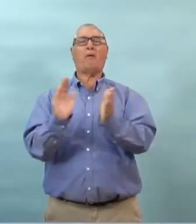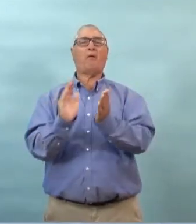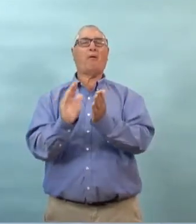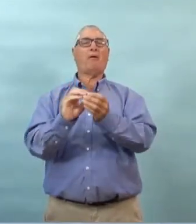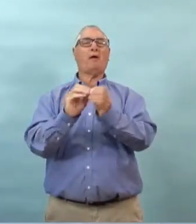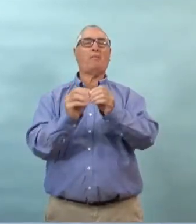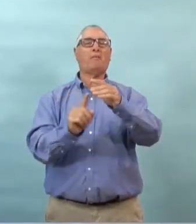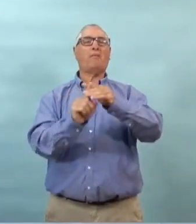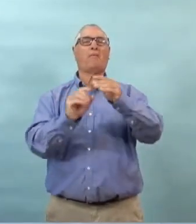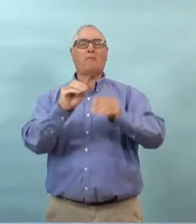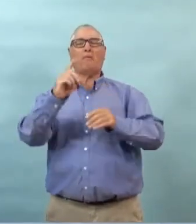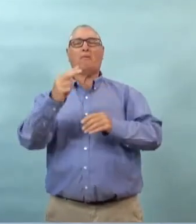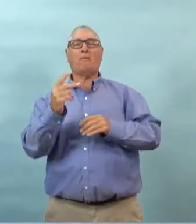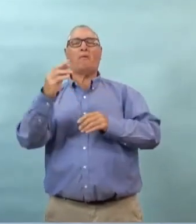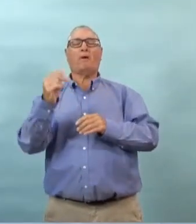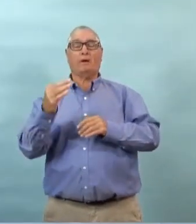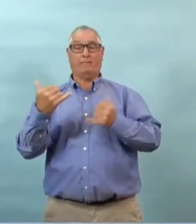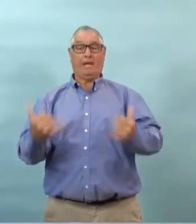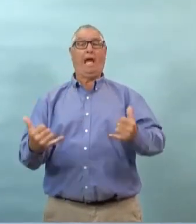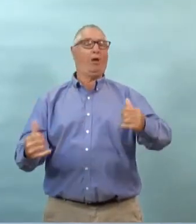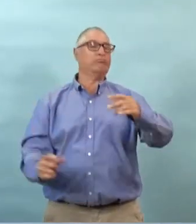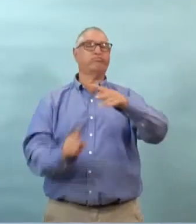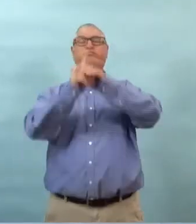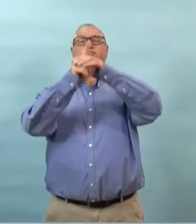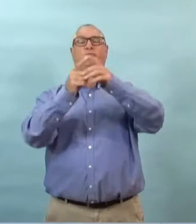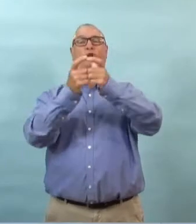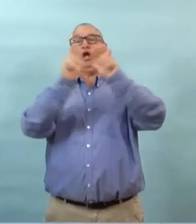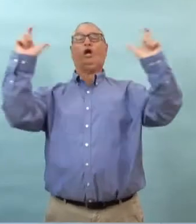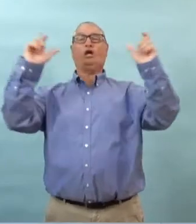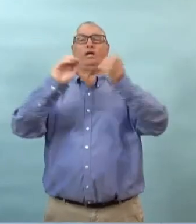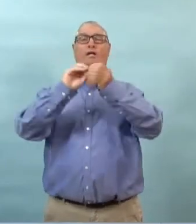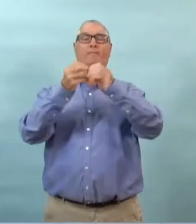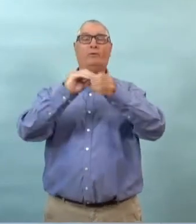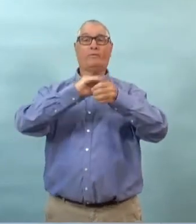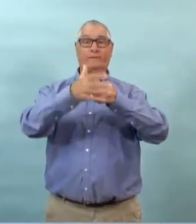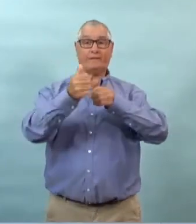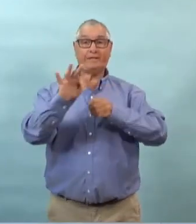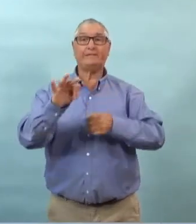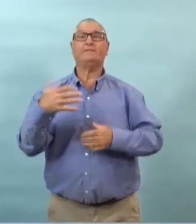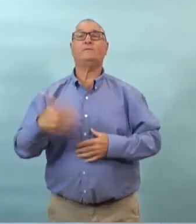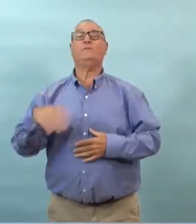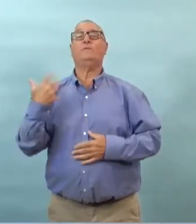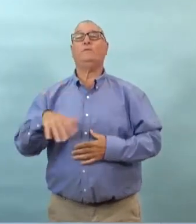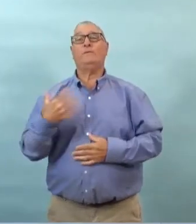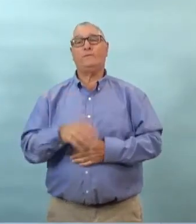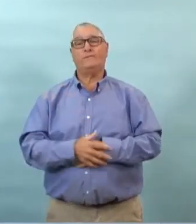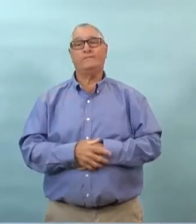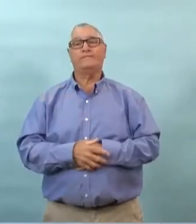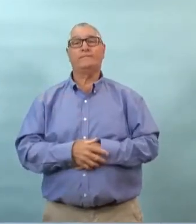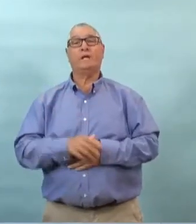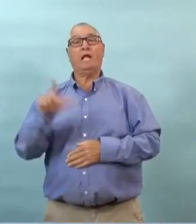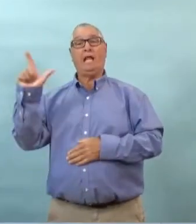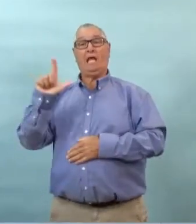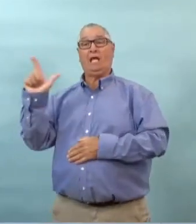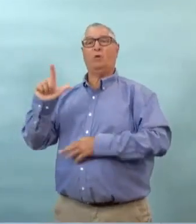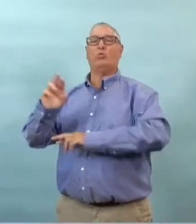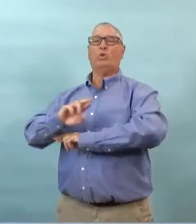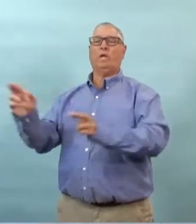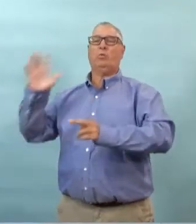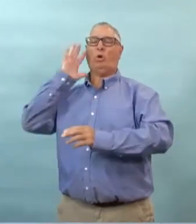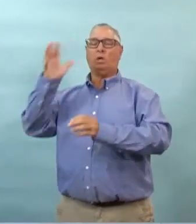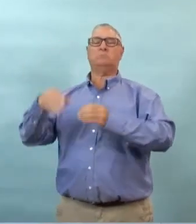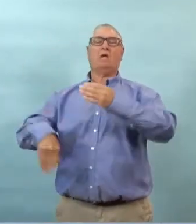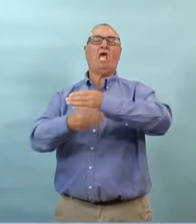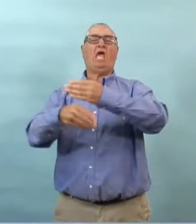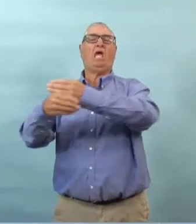effectivement nous avons eu des chiffres plus élevés et nous voulons en discuter aujourd'hui je sais que la nette saragossa va également qualifier